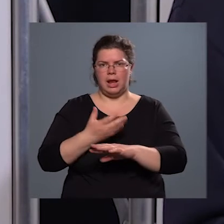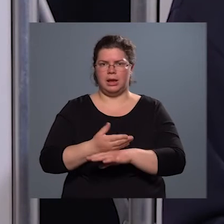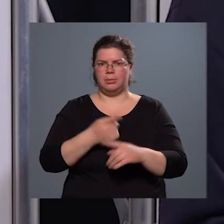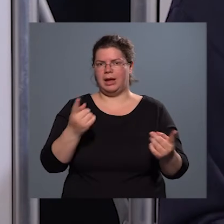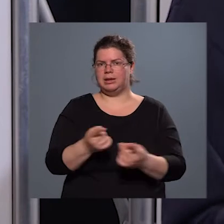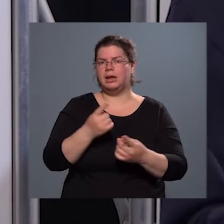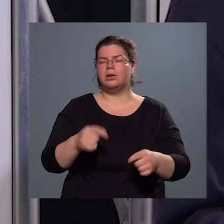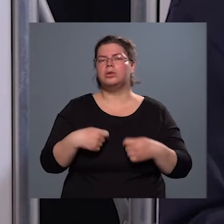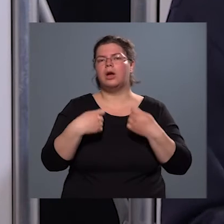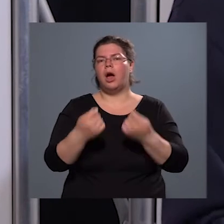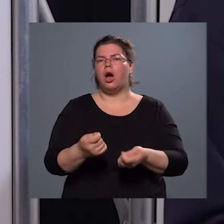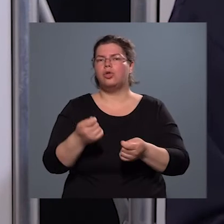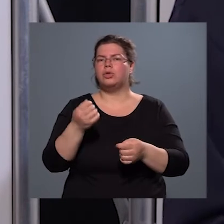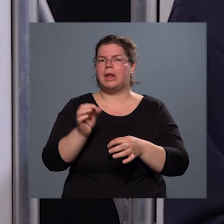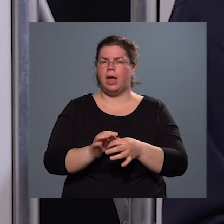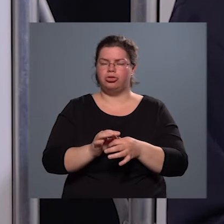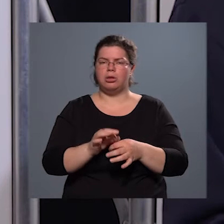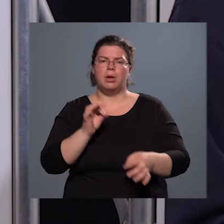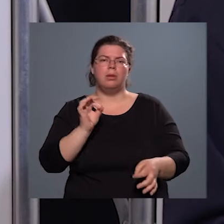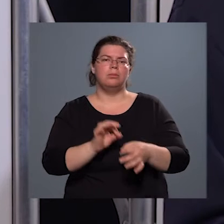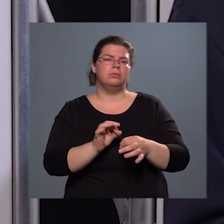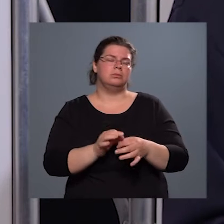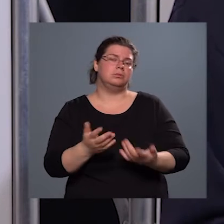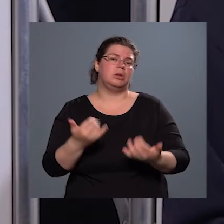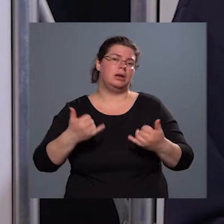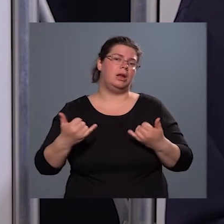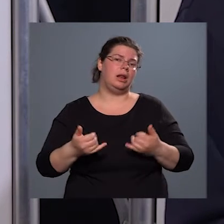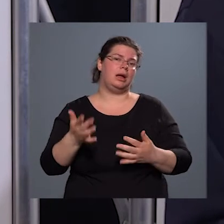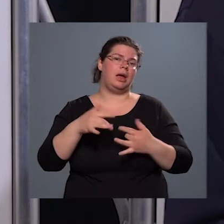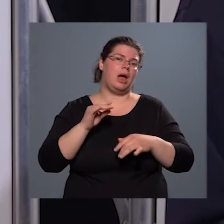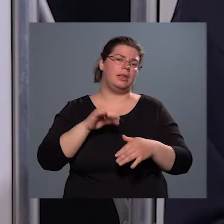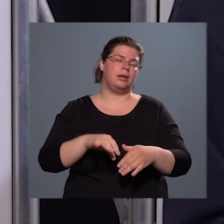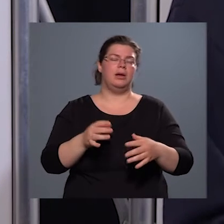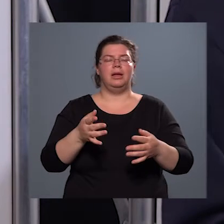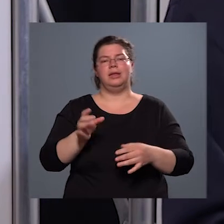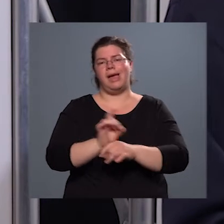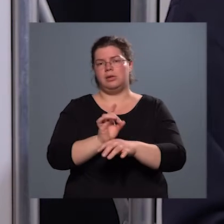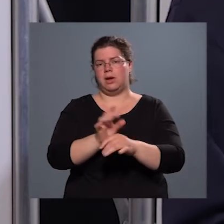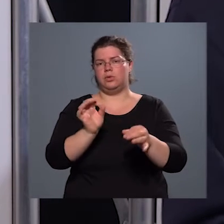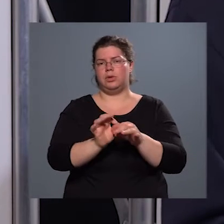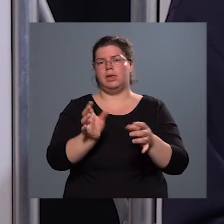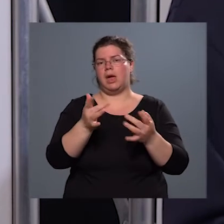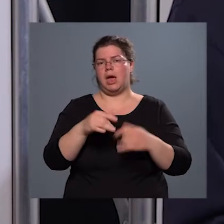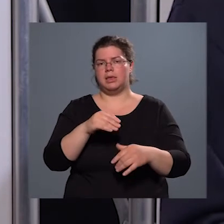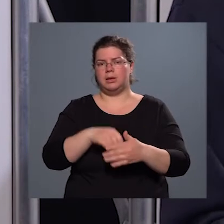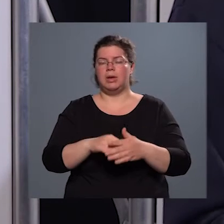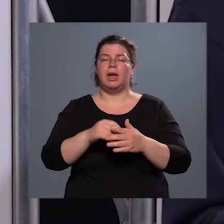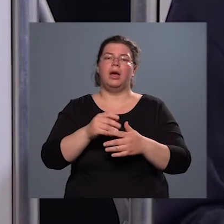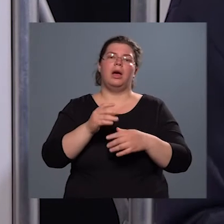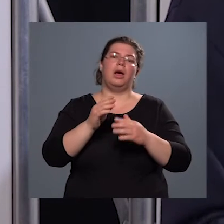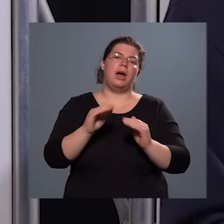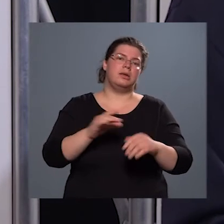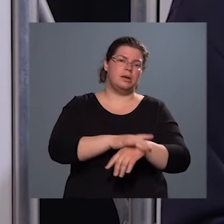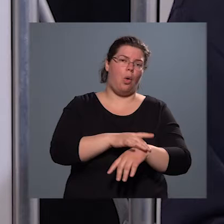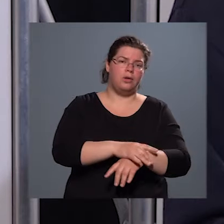adott esetben pont a jelenlegi helyzetre, járványügyi helyzetre tekintettel a házi orvosok